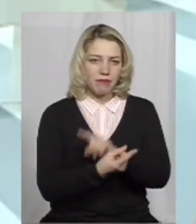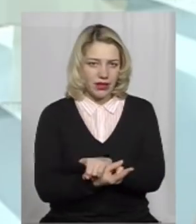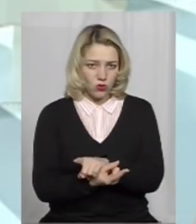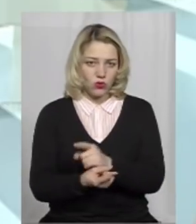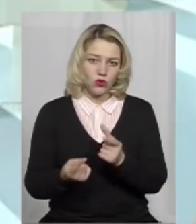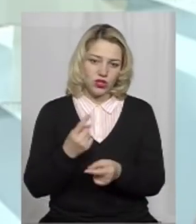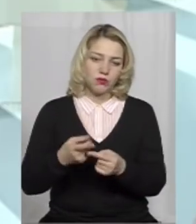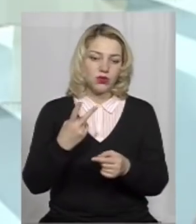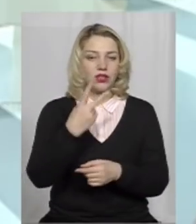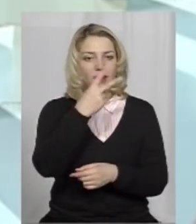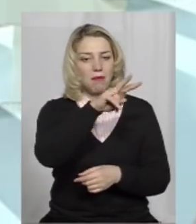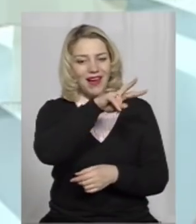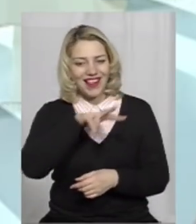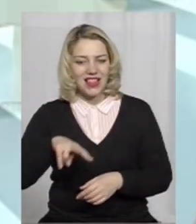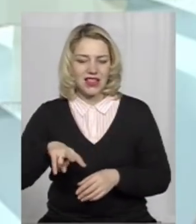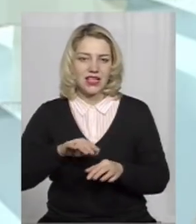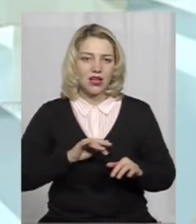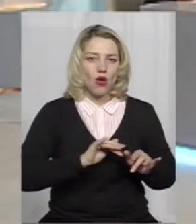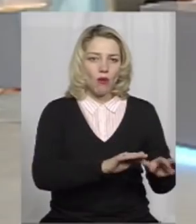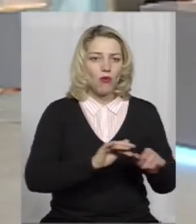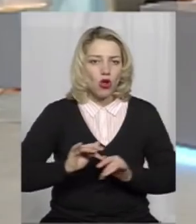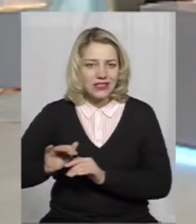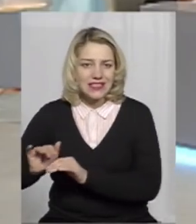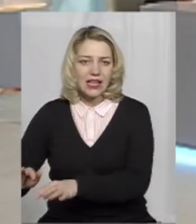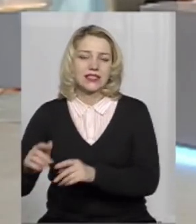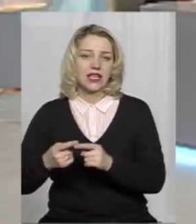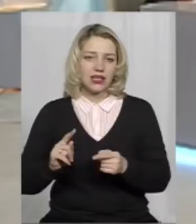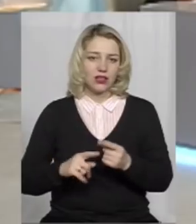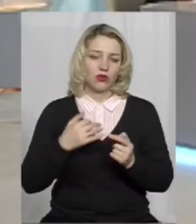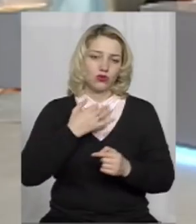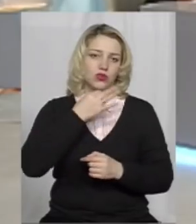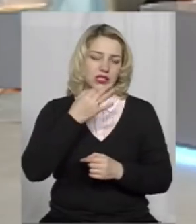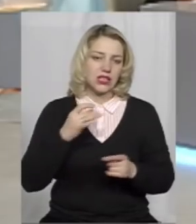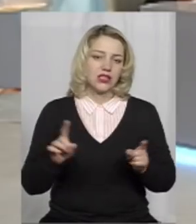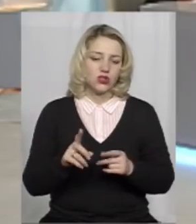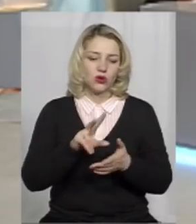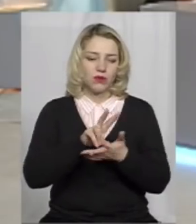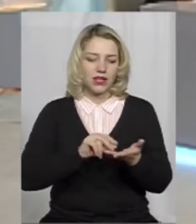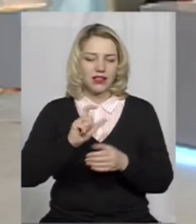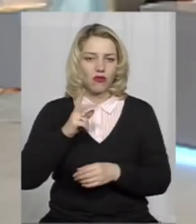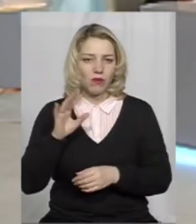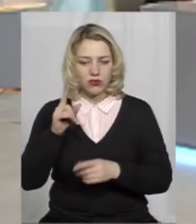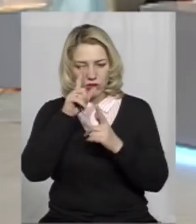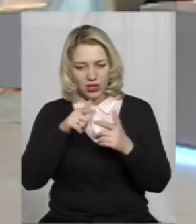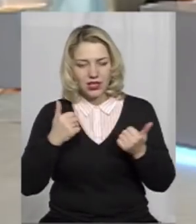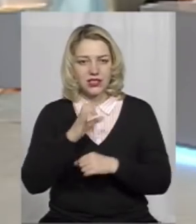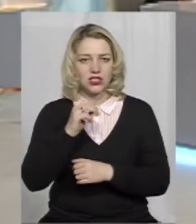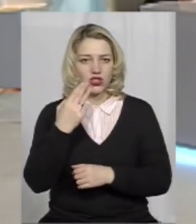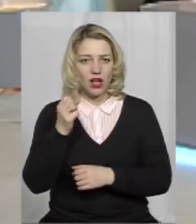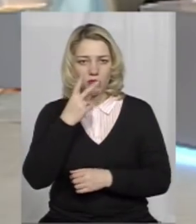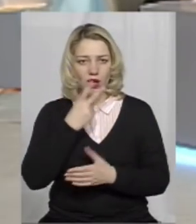паралельних процеси і тому для чого вони. Хочу сказати, що приклад європейських країн і Сполучених Штатів Америки